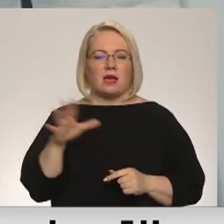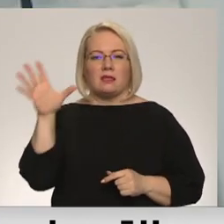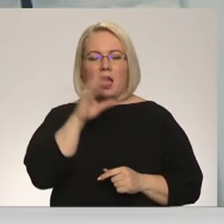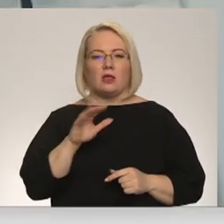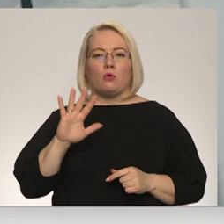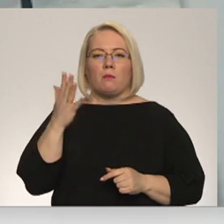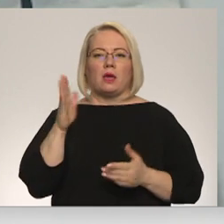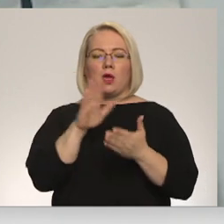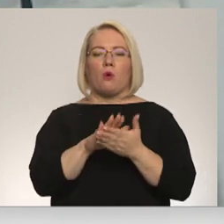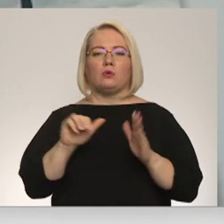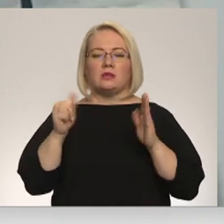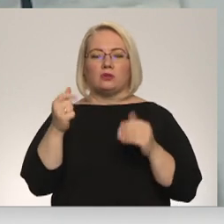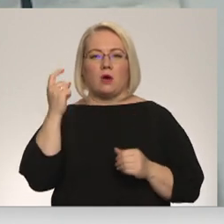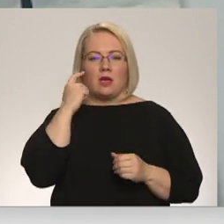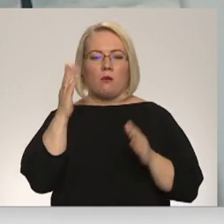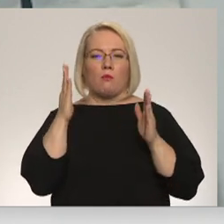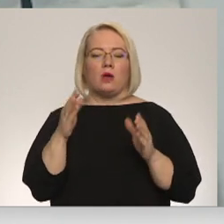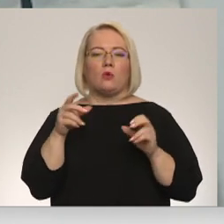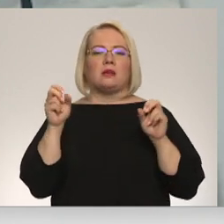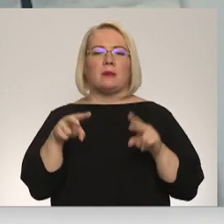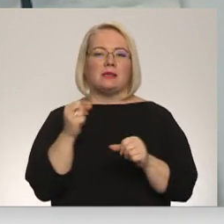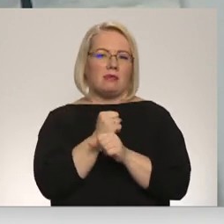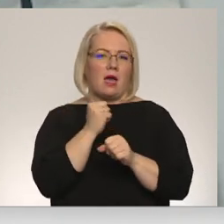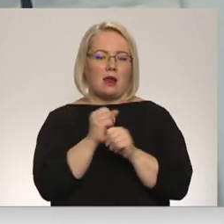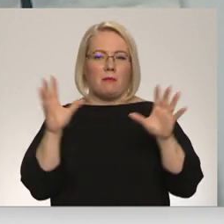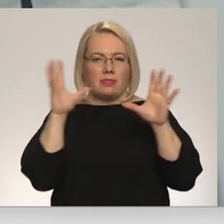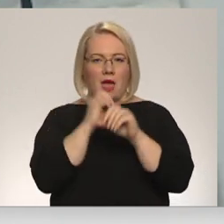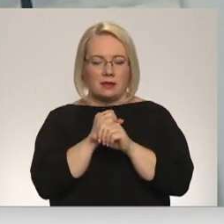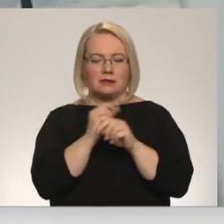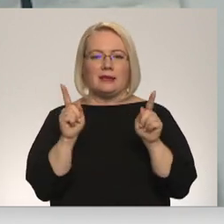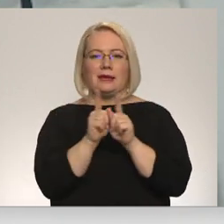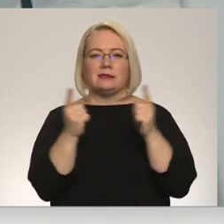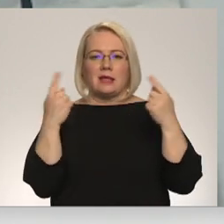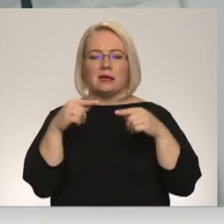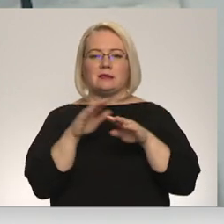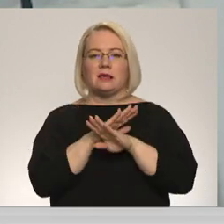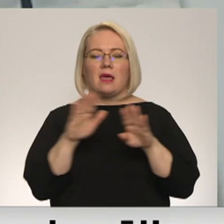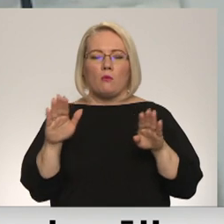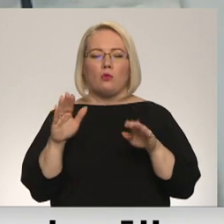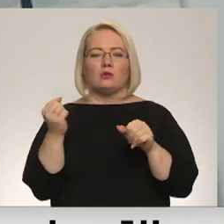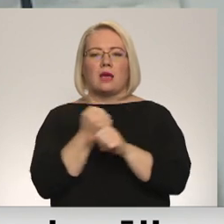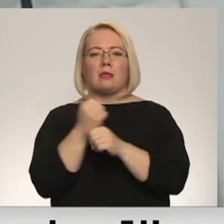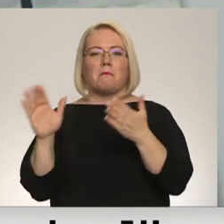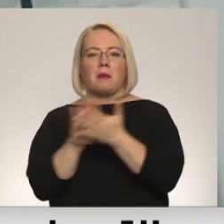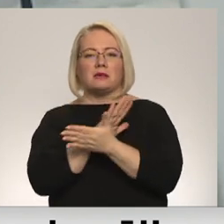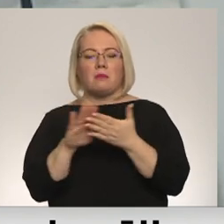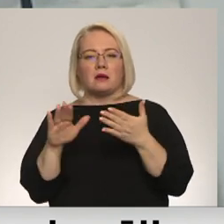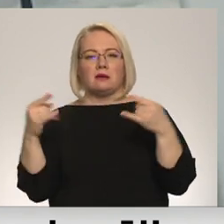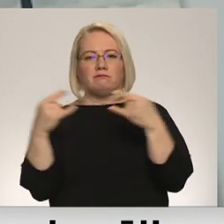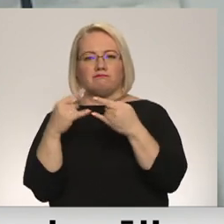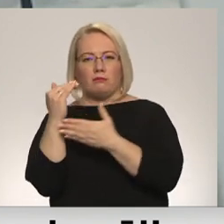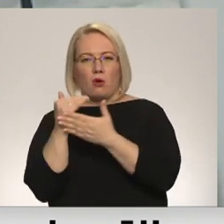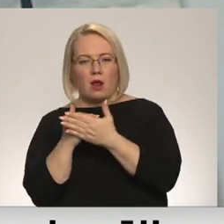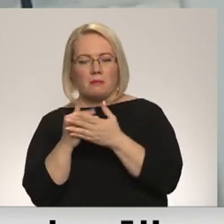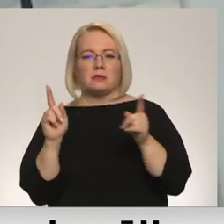janvāri apzinātu veicam po naktī, tad izlaicīgi nebūs pieejami gan bezmaksas programmas, gan arī dažas